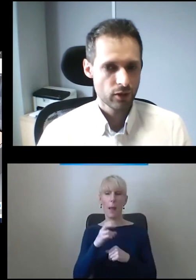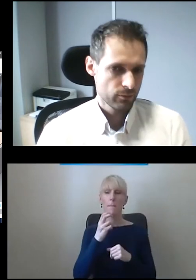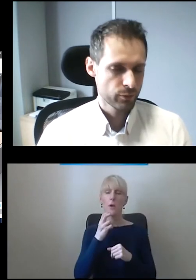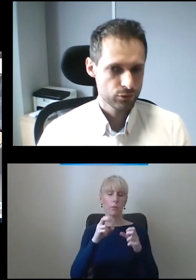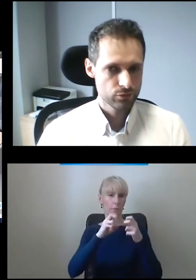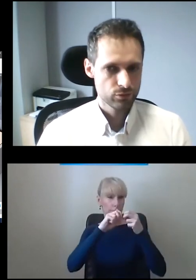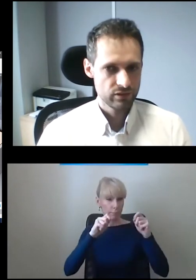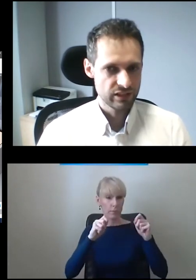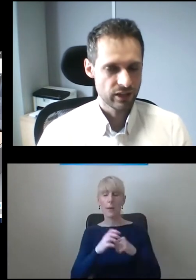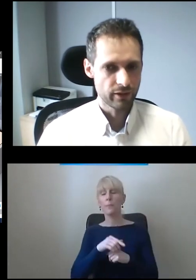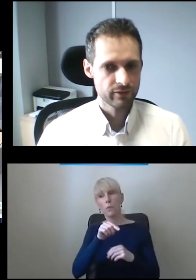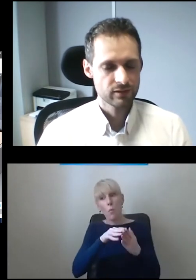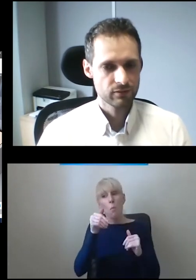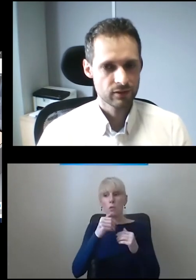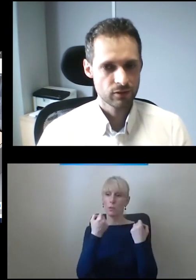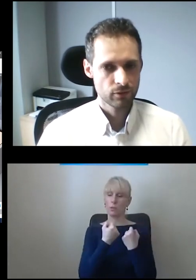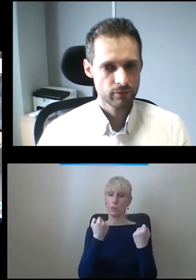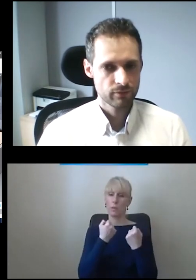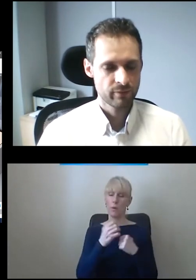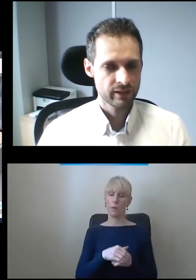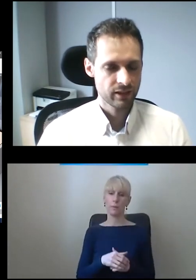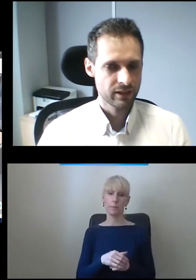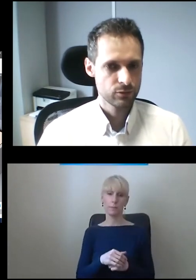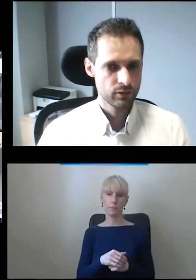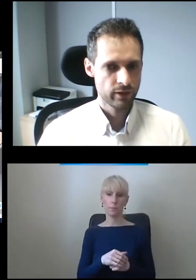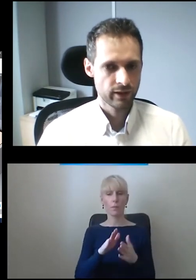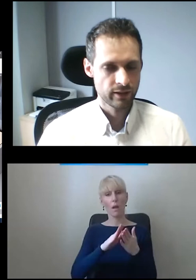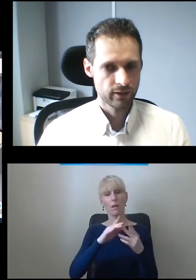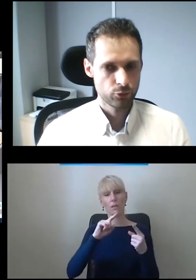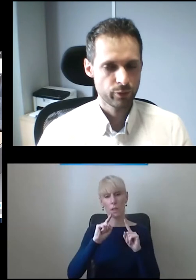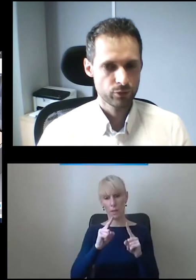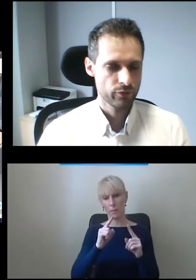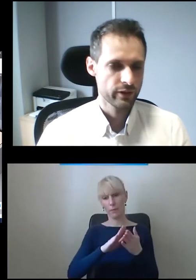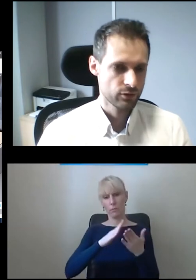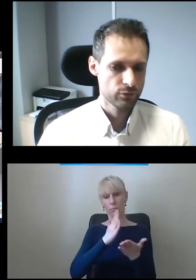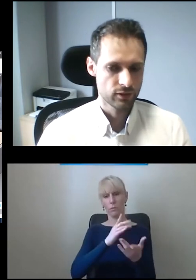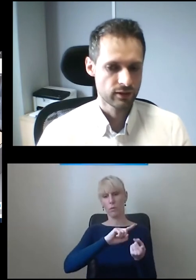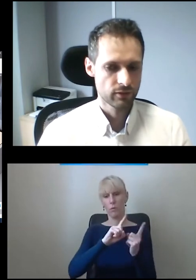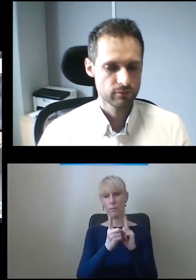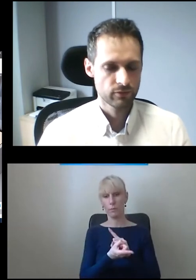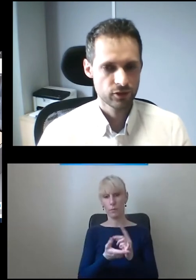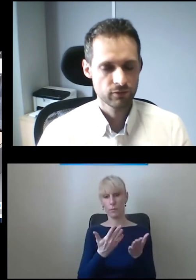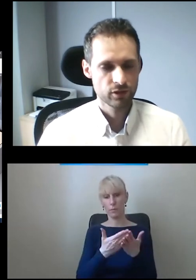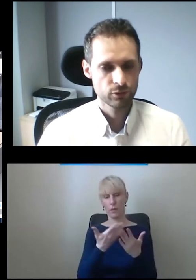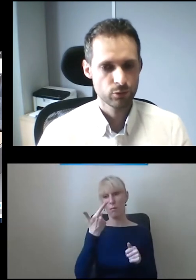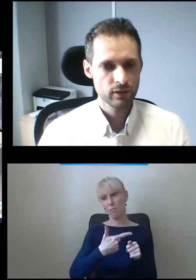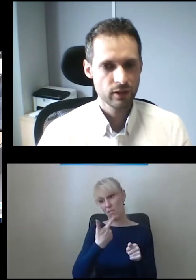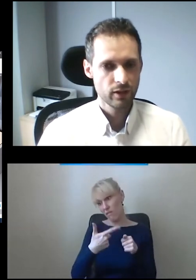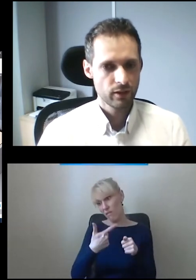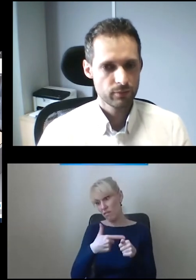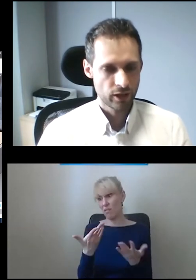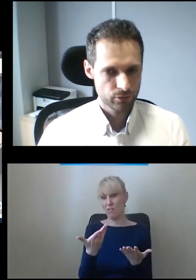nie działa, więc wymiana takiej krańcówki polega na kupieniu nowej krańcówki za 20-25